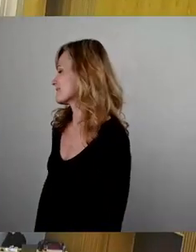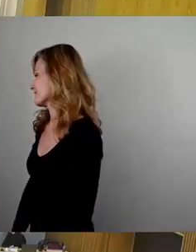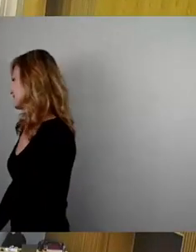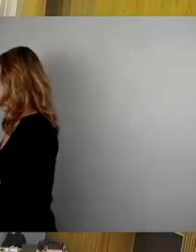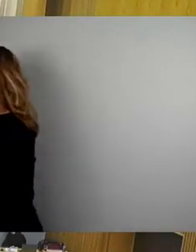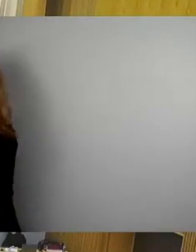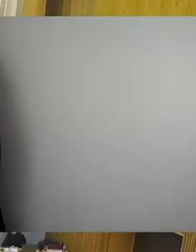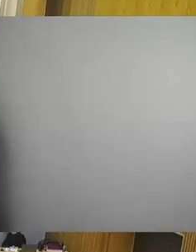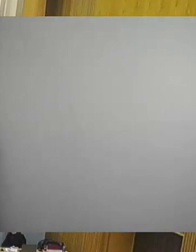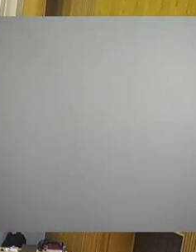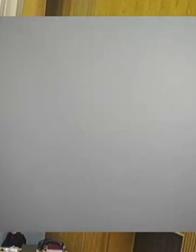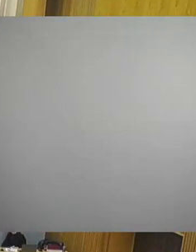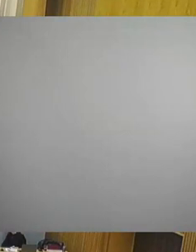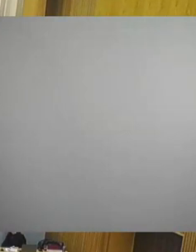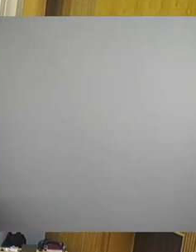Herr Schmähnig, bitte.